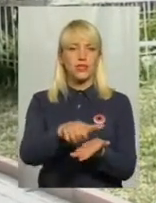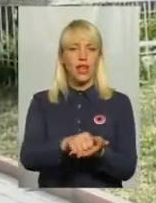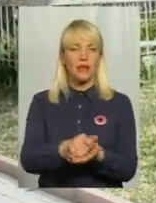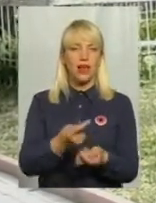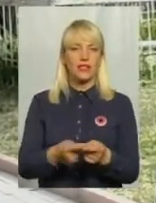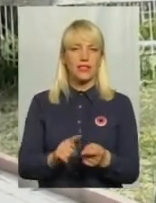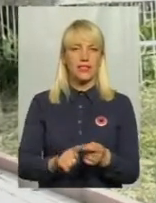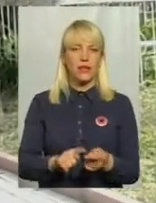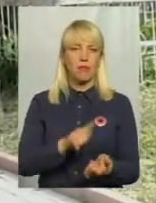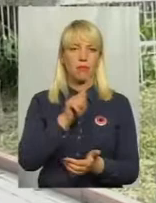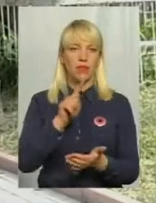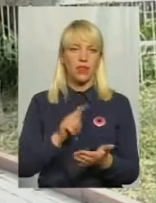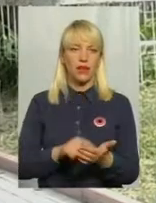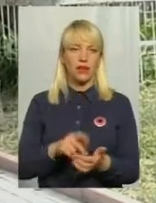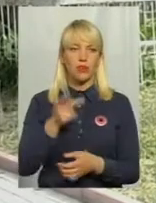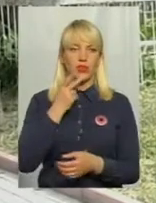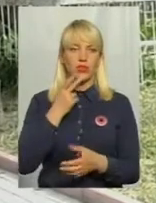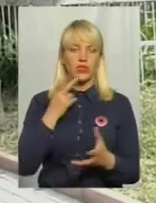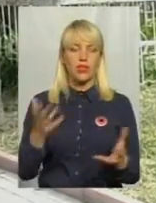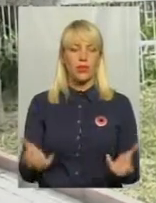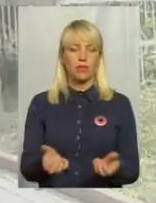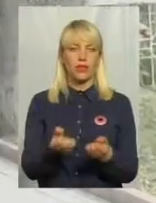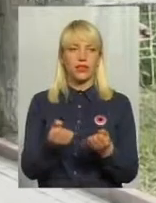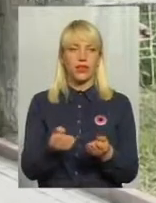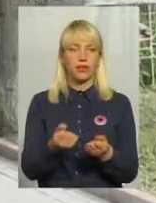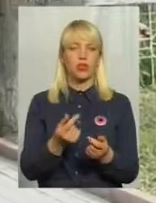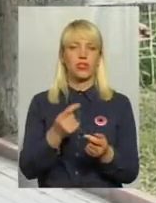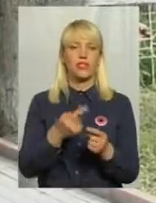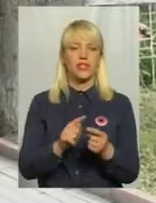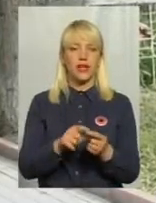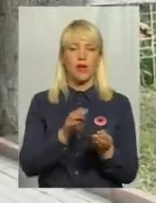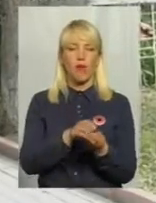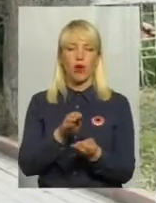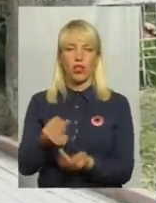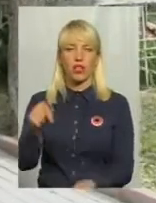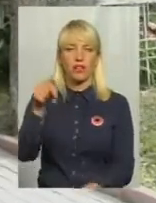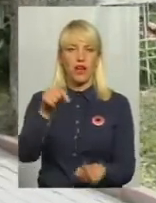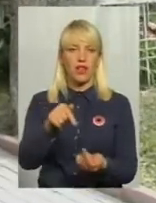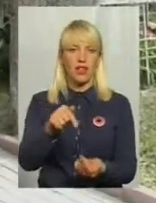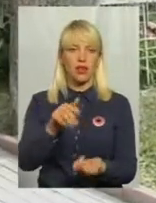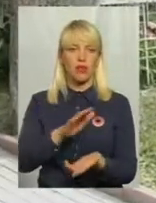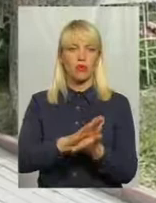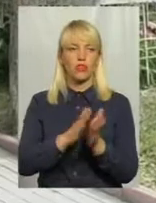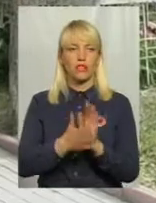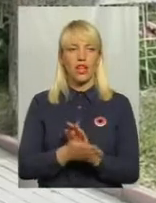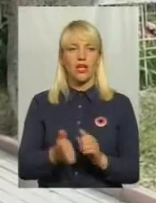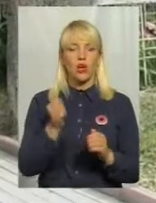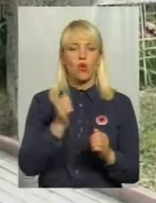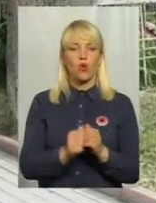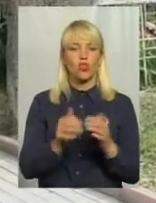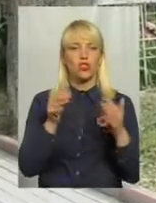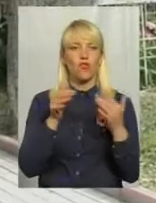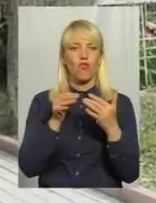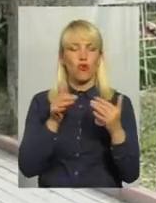постійно також підтримує ці могили в належному стані. Кожен воював, можливо, за свою правду, але ті люди усі однаково